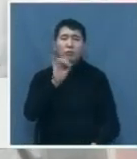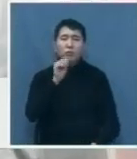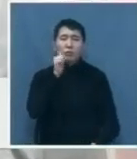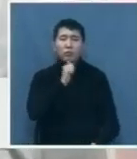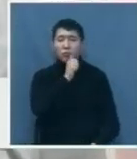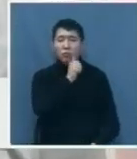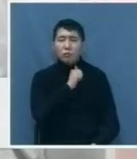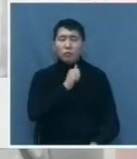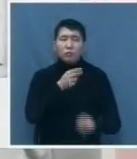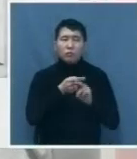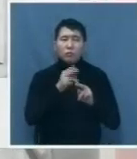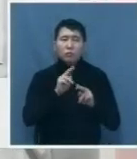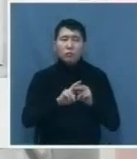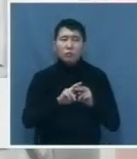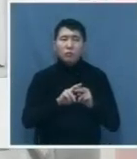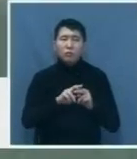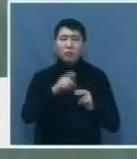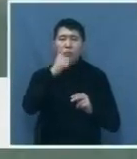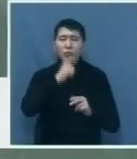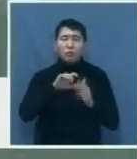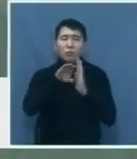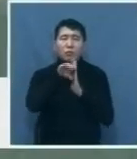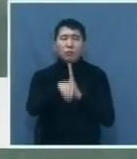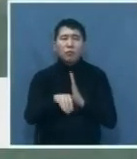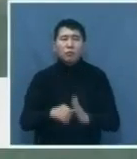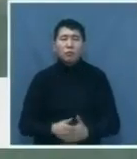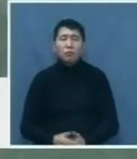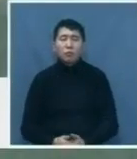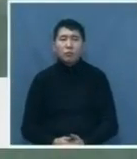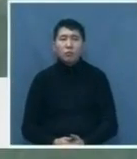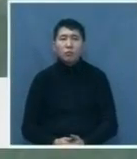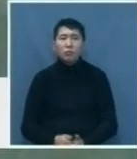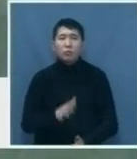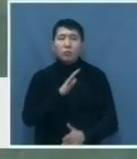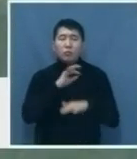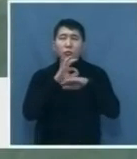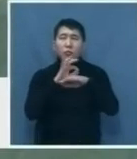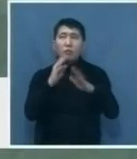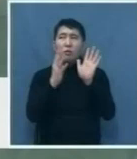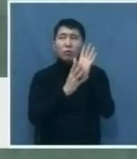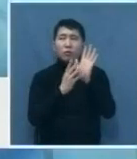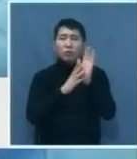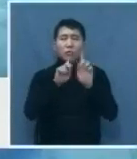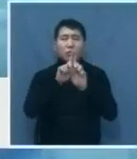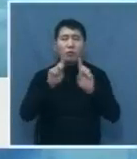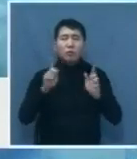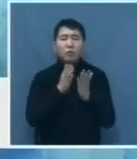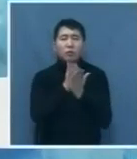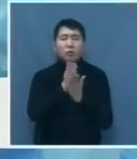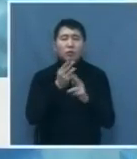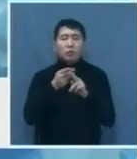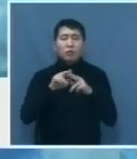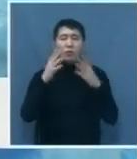которые они могут у себя внедрить. В ходе менторского семинара было проведено 9 уникальных операций. К этому дню все